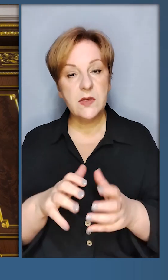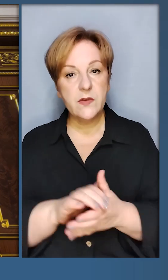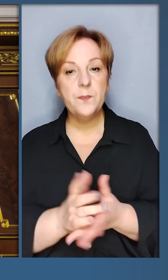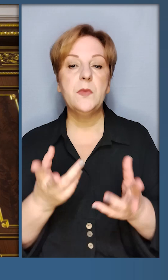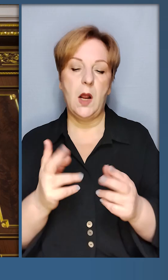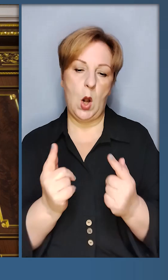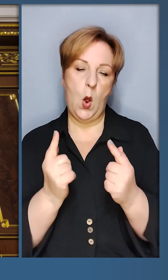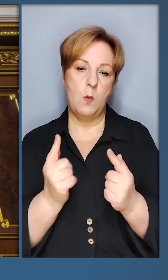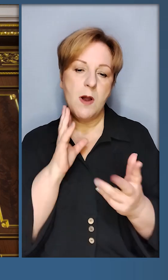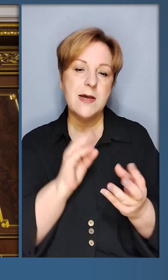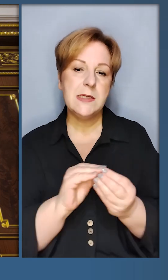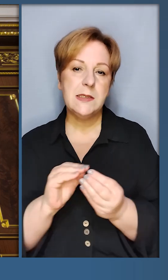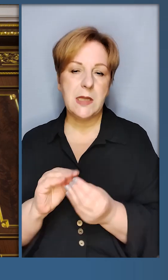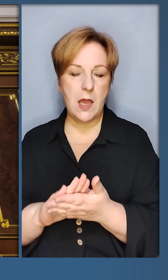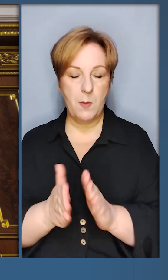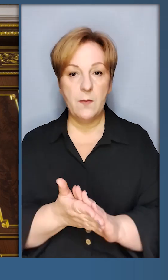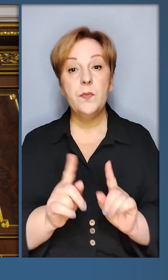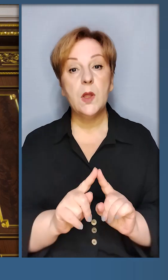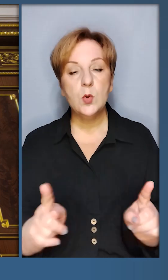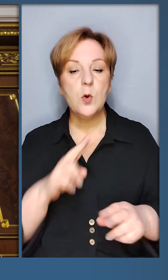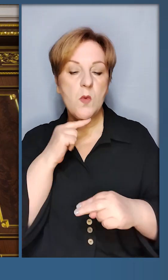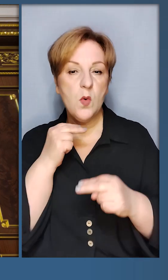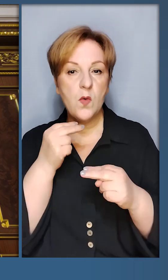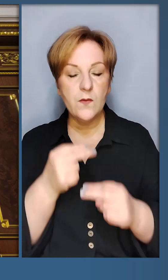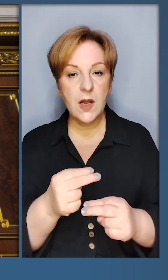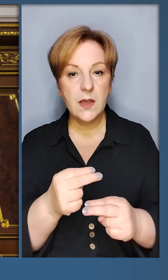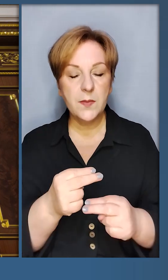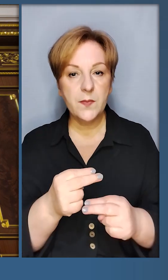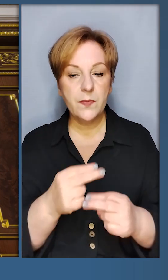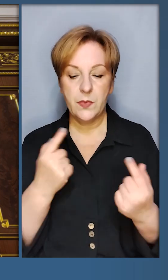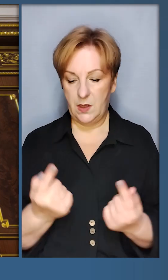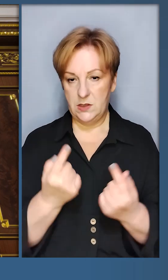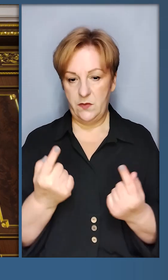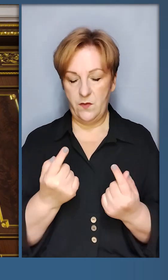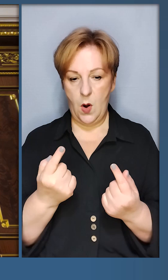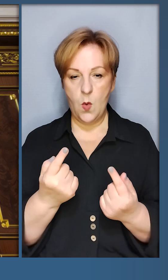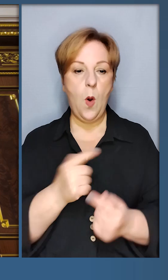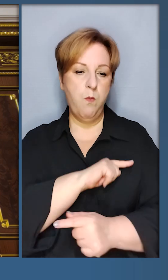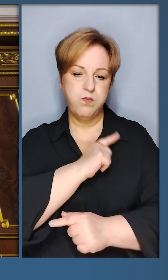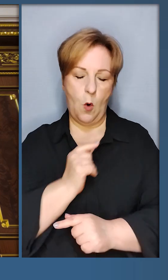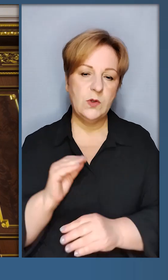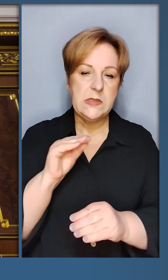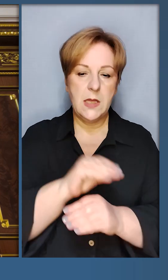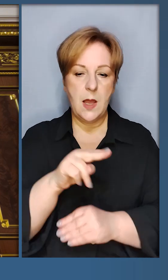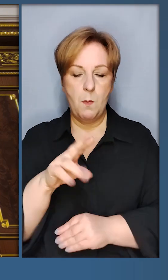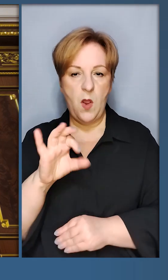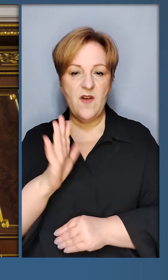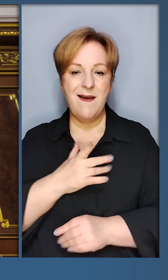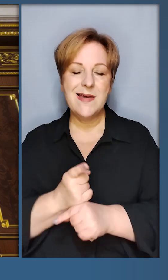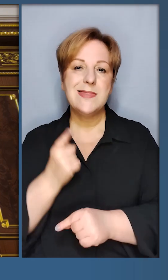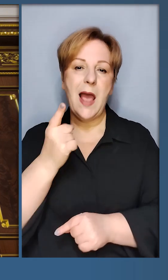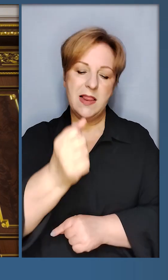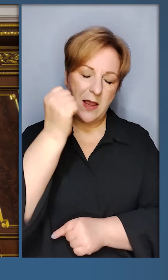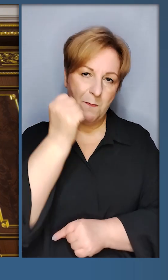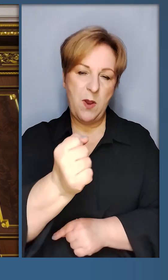світу, для глобальної стабільності. Особлива увага, звичайно, посиленню ППО та наших